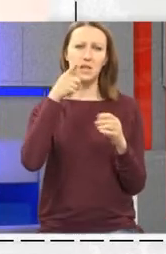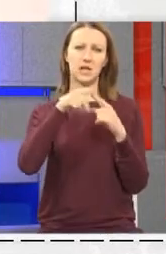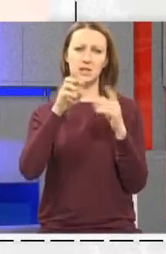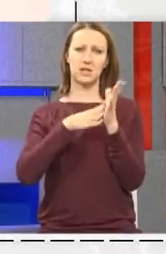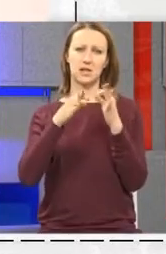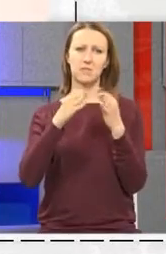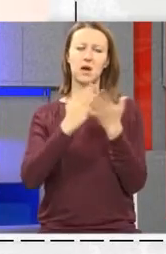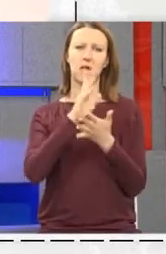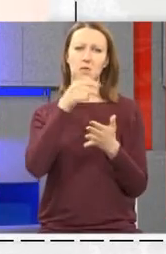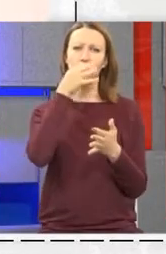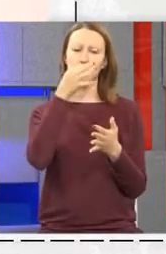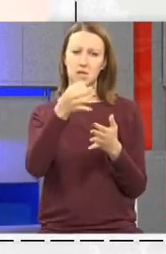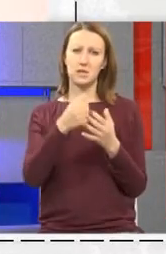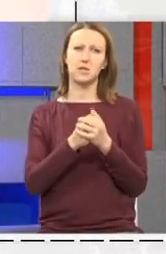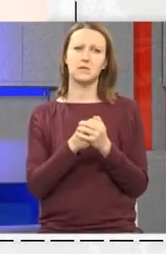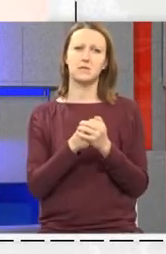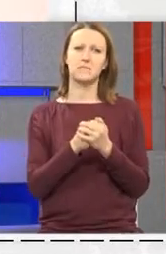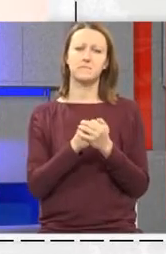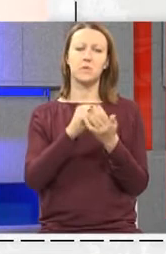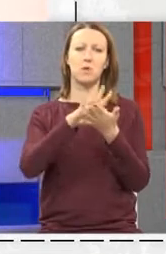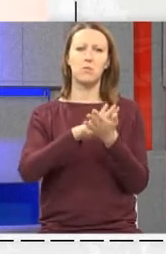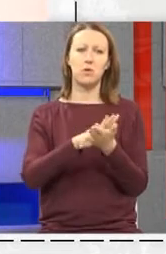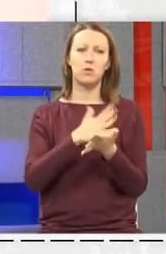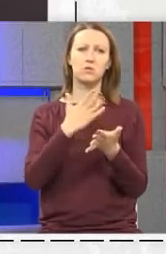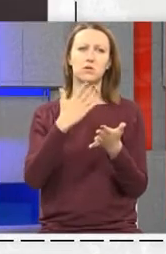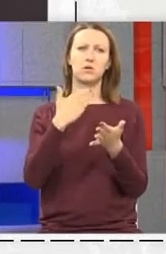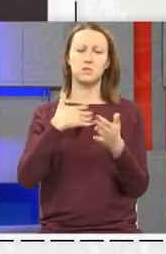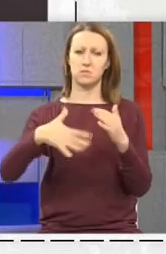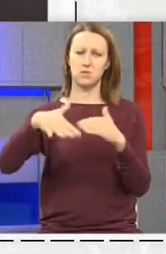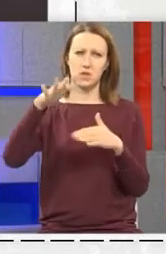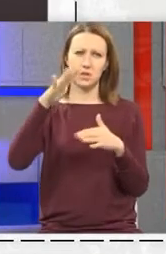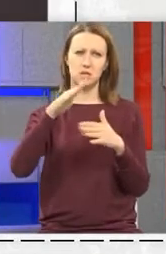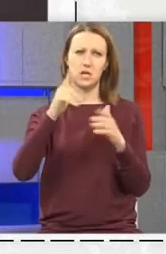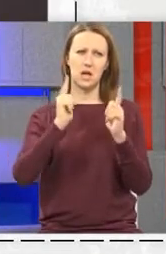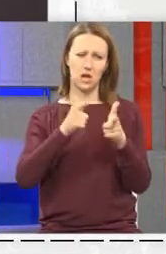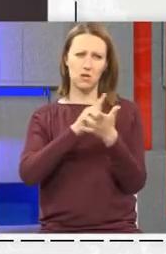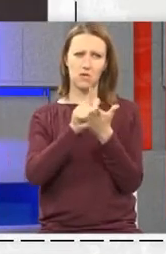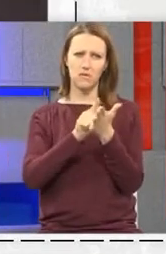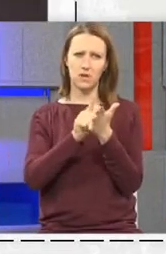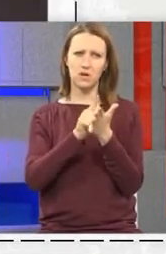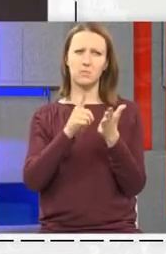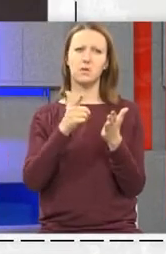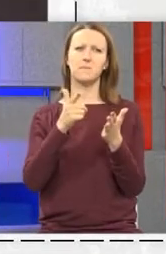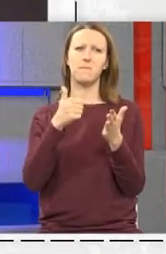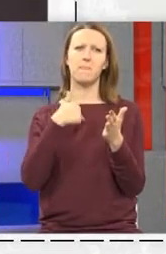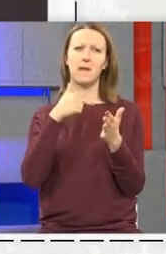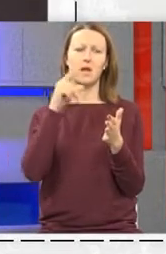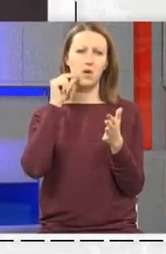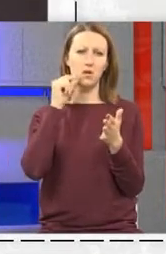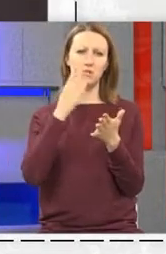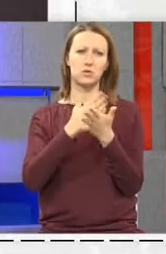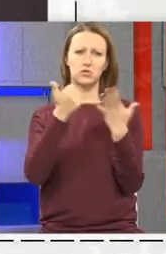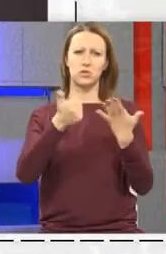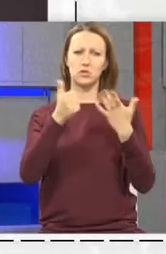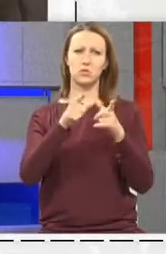tematikom Pa moram to pitati Pa počelo je ovaj Pošto sam odrasto u ratnu razdoblju Meni je otac